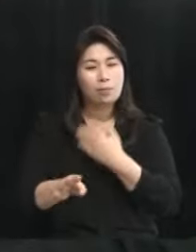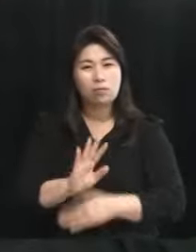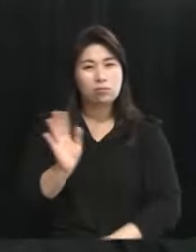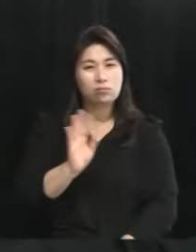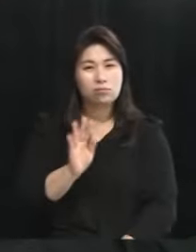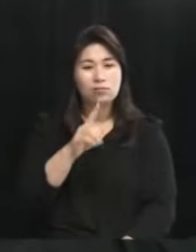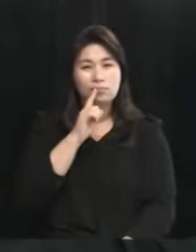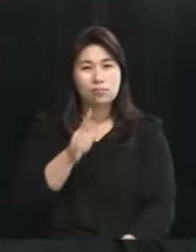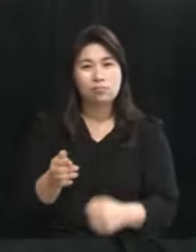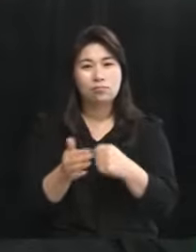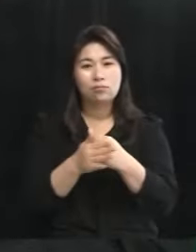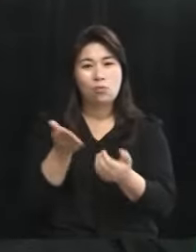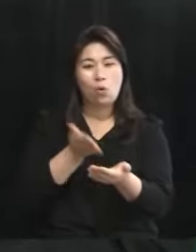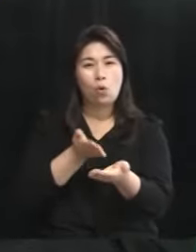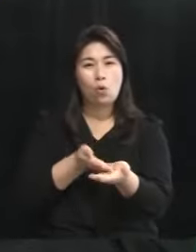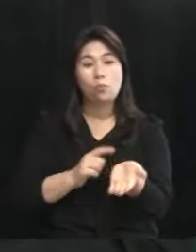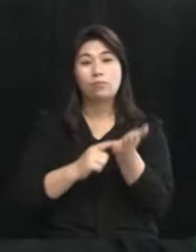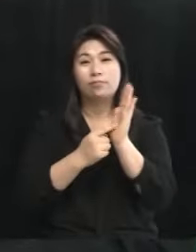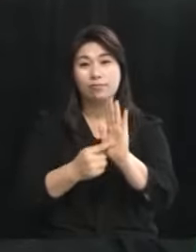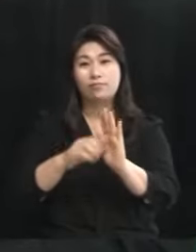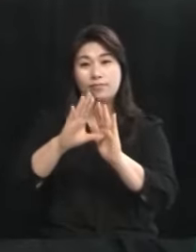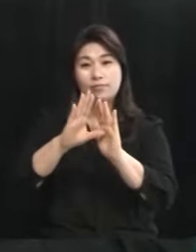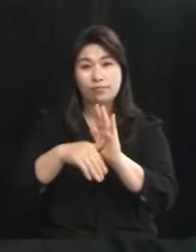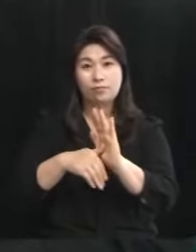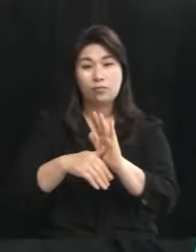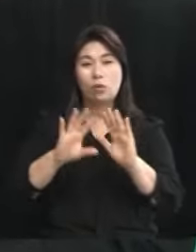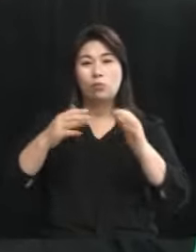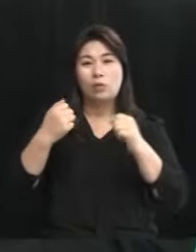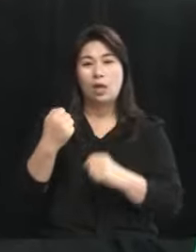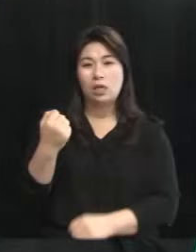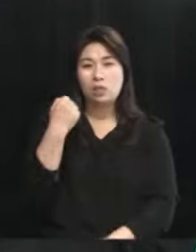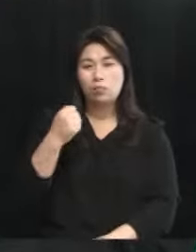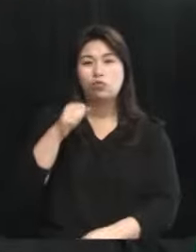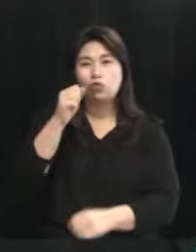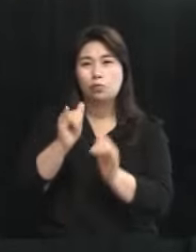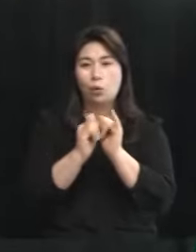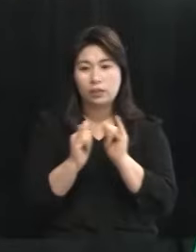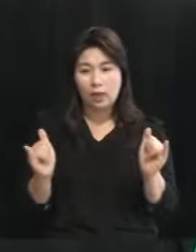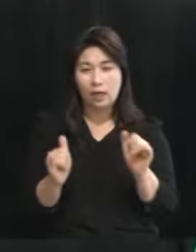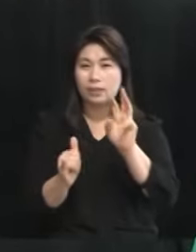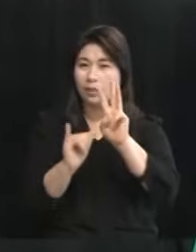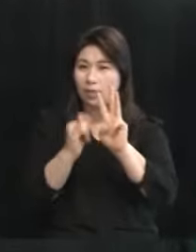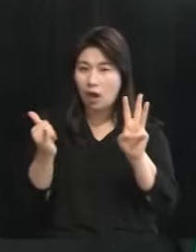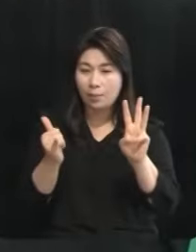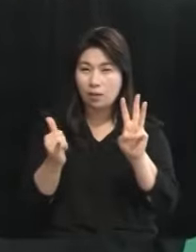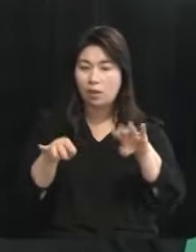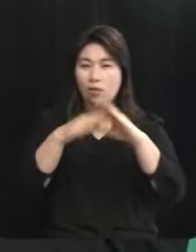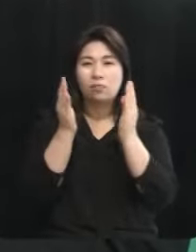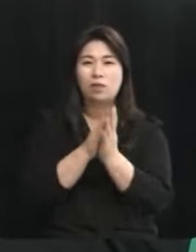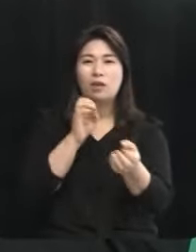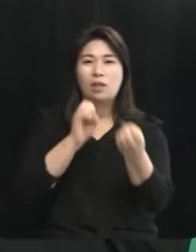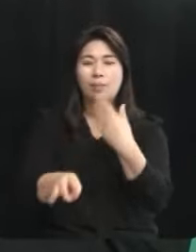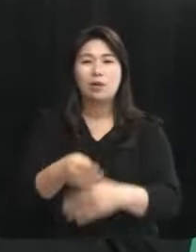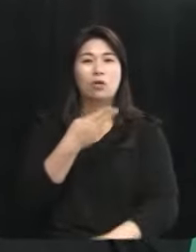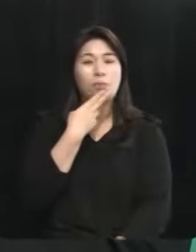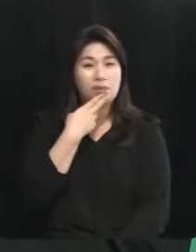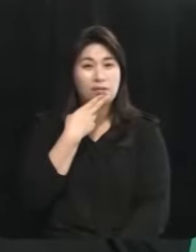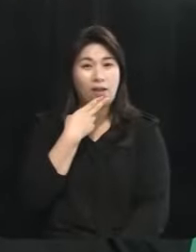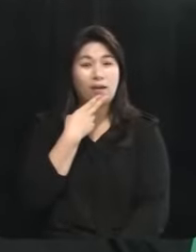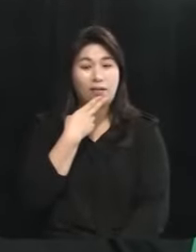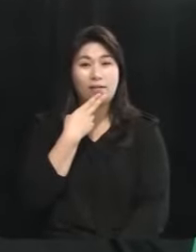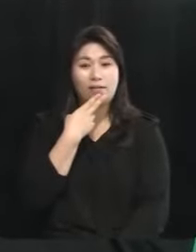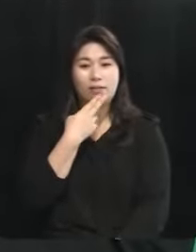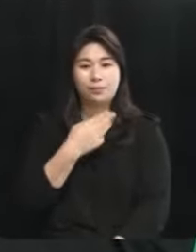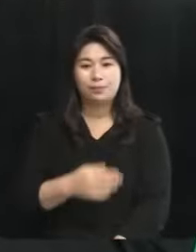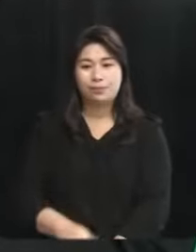않았기 때문에 언론 보도에도 국민의힘 후보가 후보 3명이 모두 다 답변하지 않았다고 제가 알고 있습니다